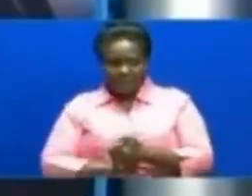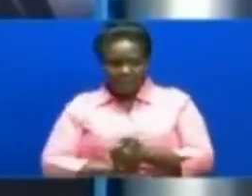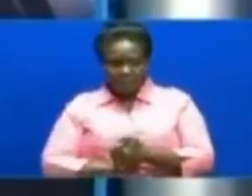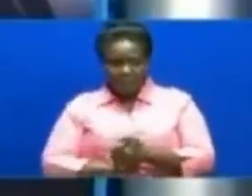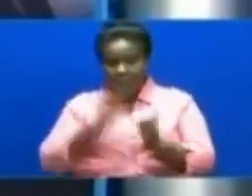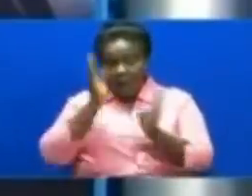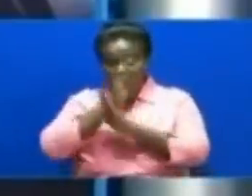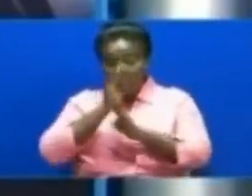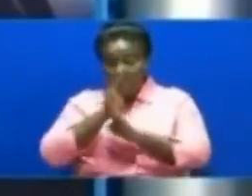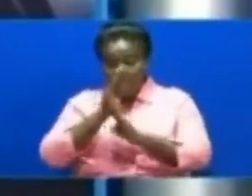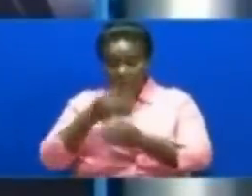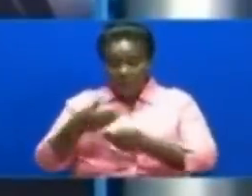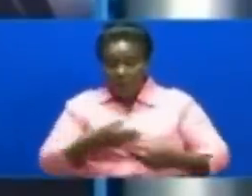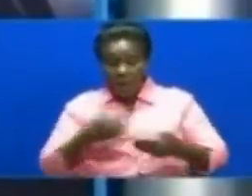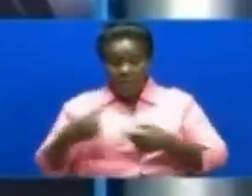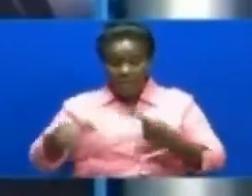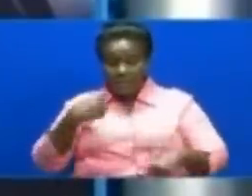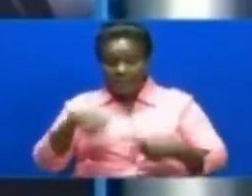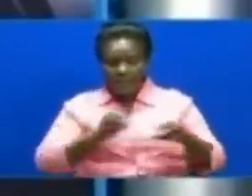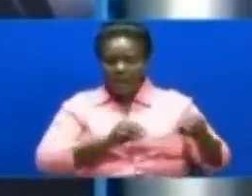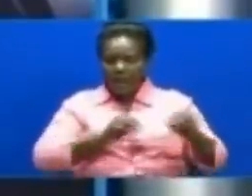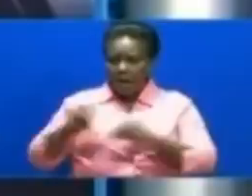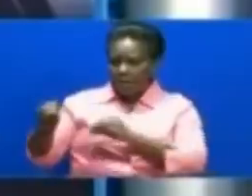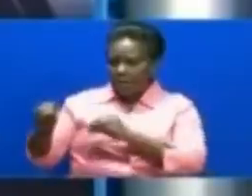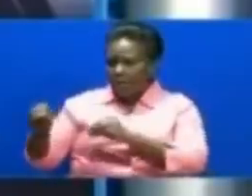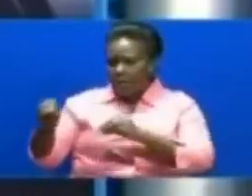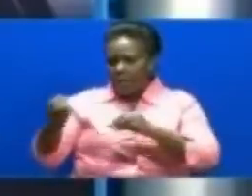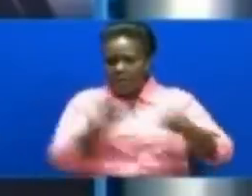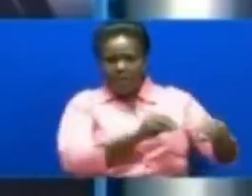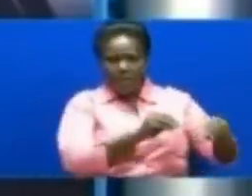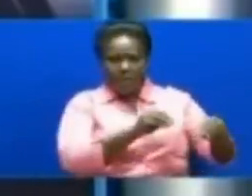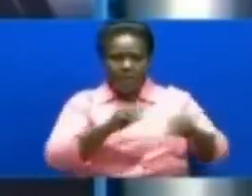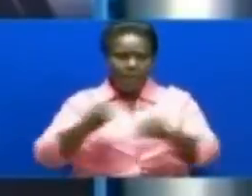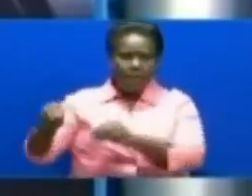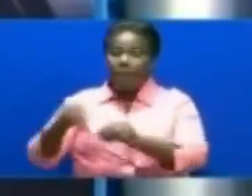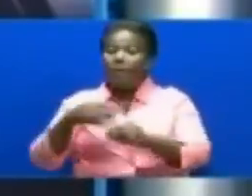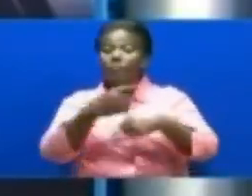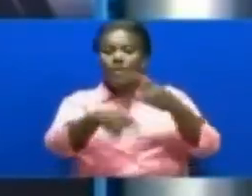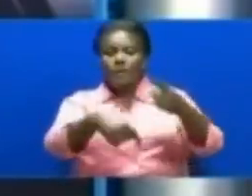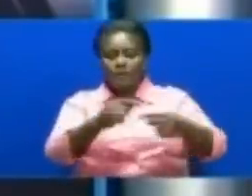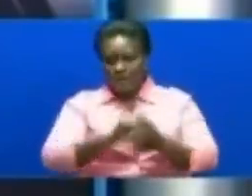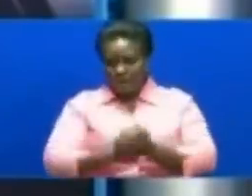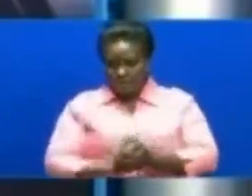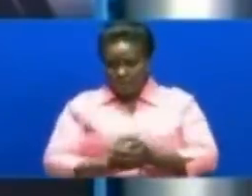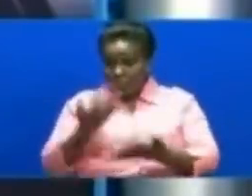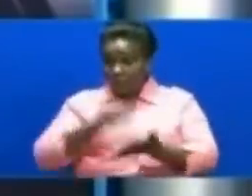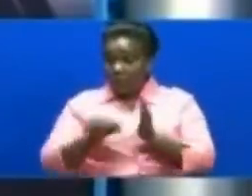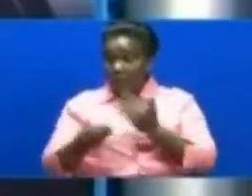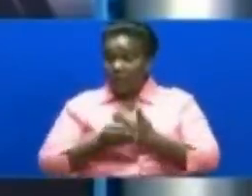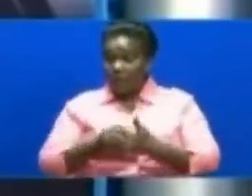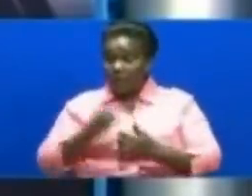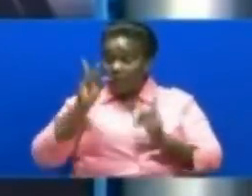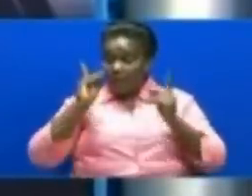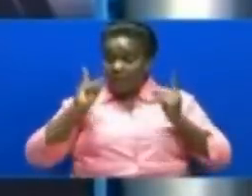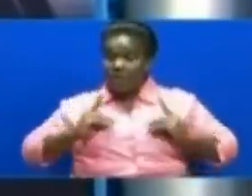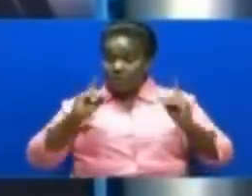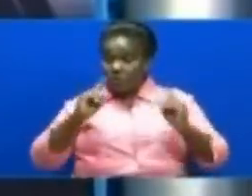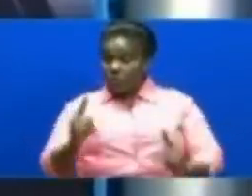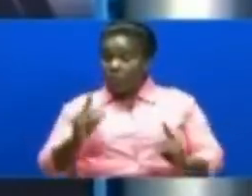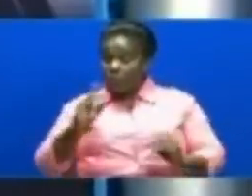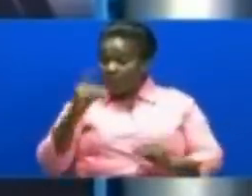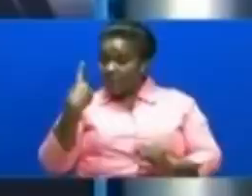siyasa Umendelea kuvikumba vyama vya siyasa Kufuatia madiwani kuminamuja Wachama cha demokrasia na maendelea wachadema